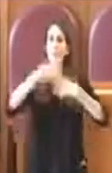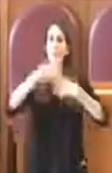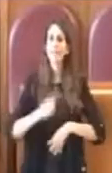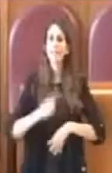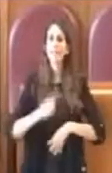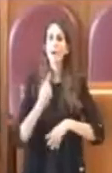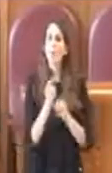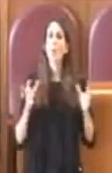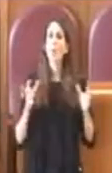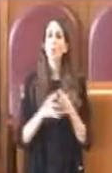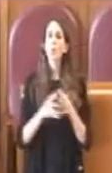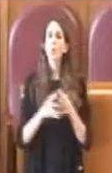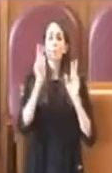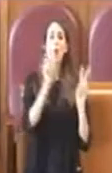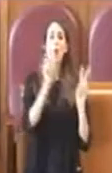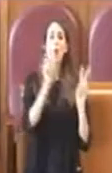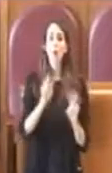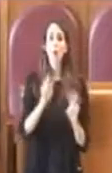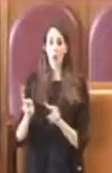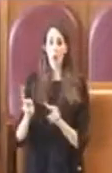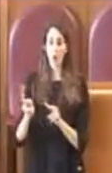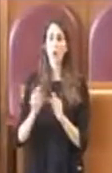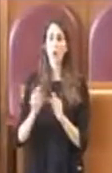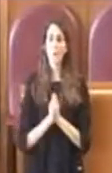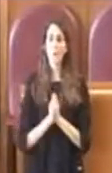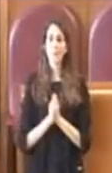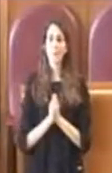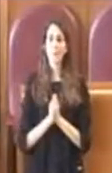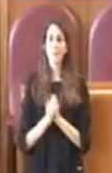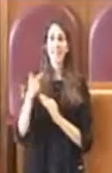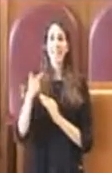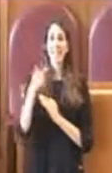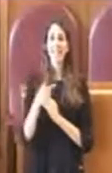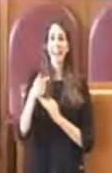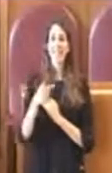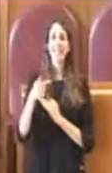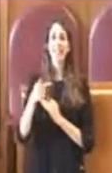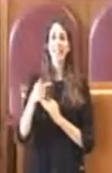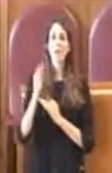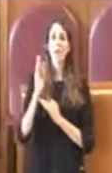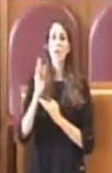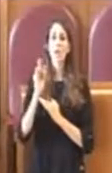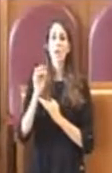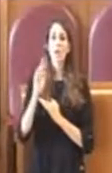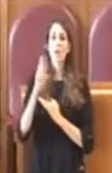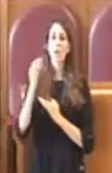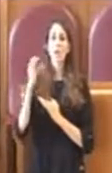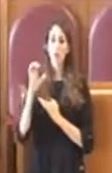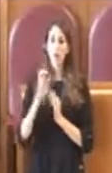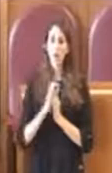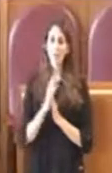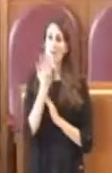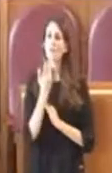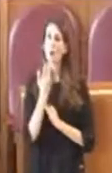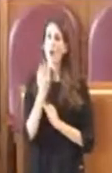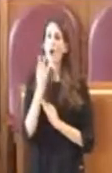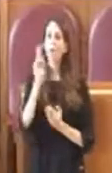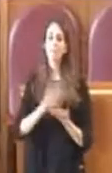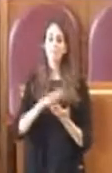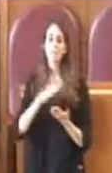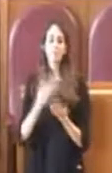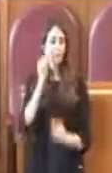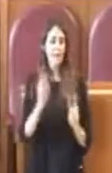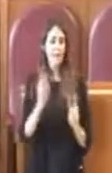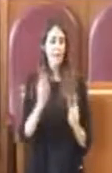force che è proprio appunto per cercare di dare, di valutare tutti gli aspetti di rischio e scongiurare di esporre queste